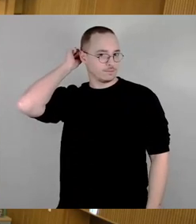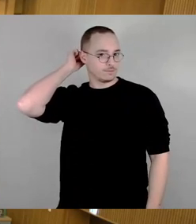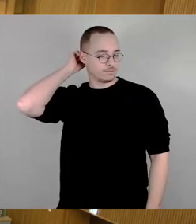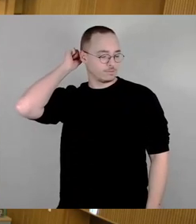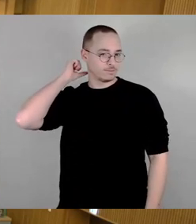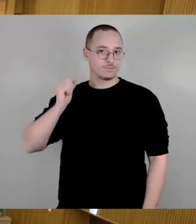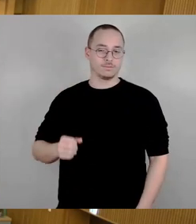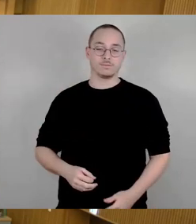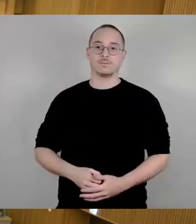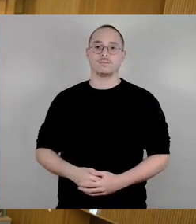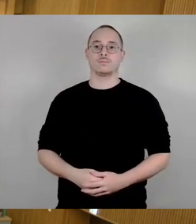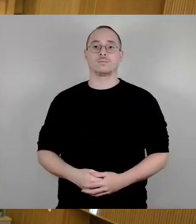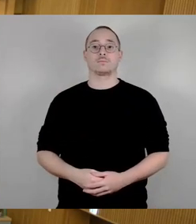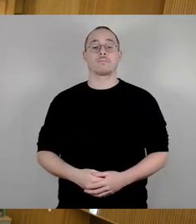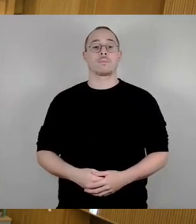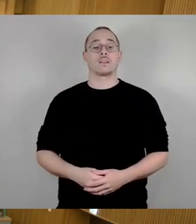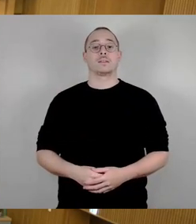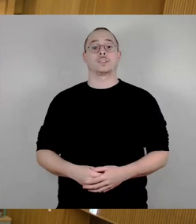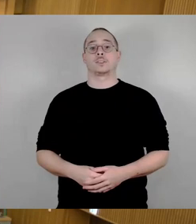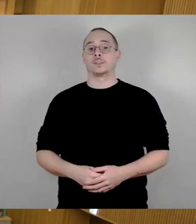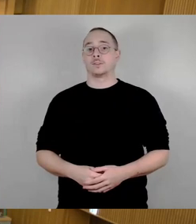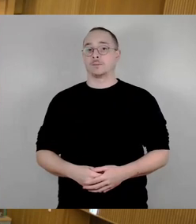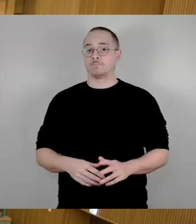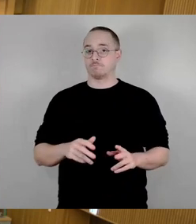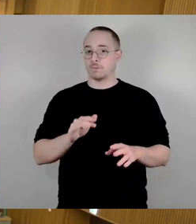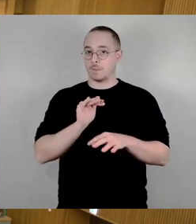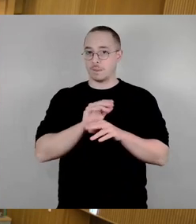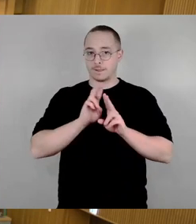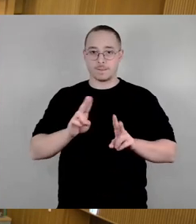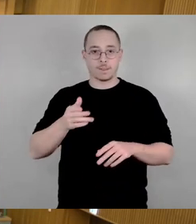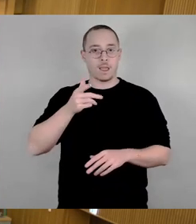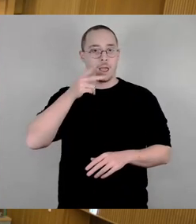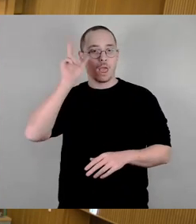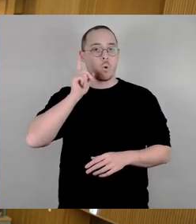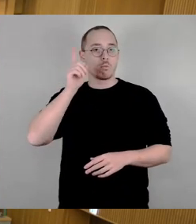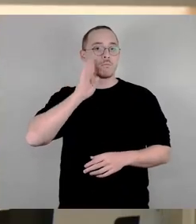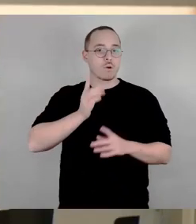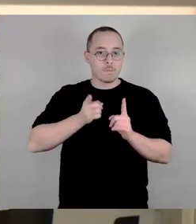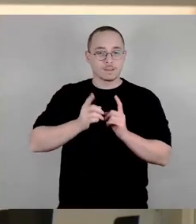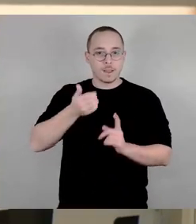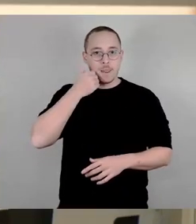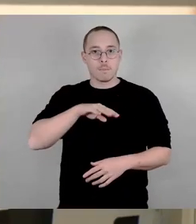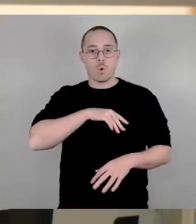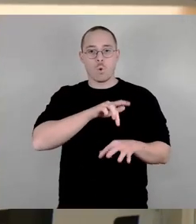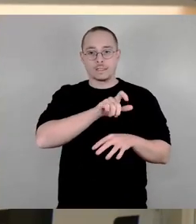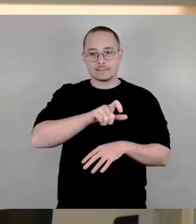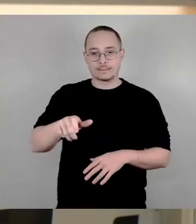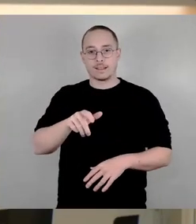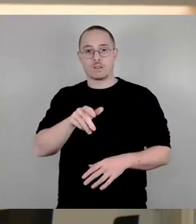Werter Herr Oberbürgermeister, liebe Kolleginnen, Kollegen, werte Gäste, warum muss die